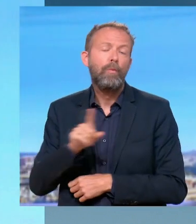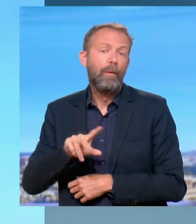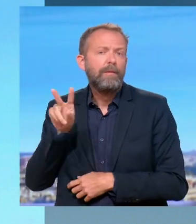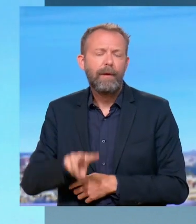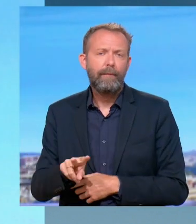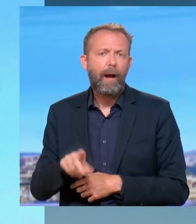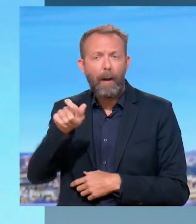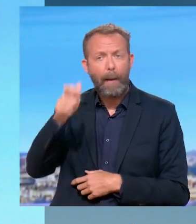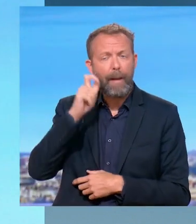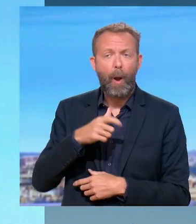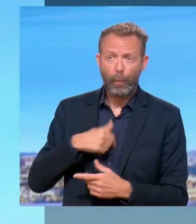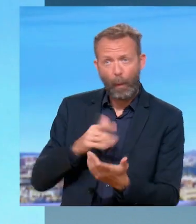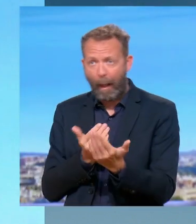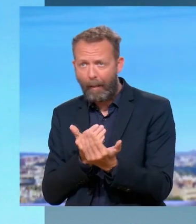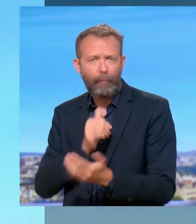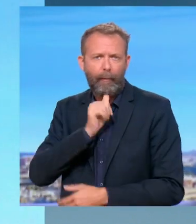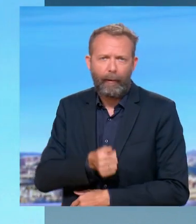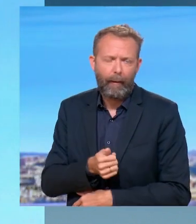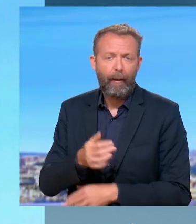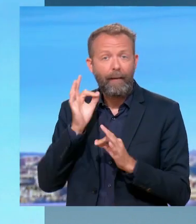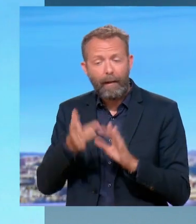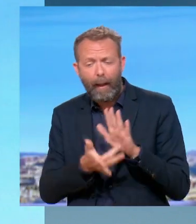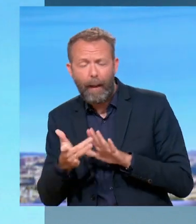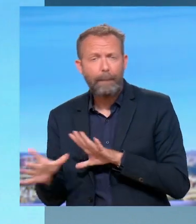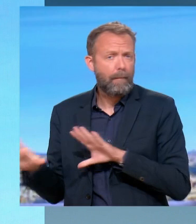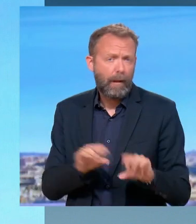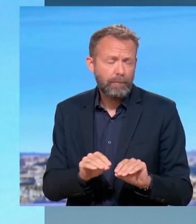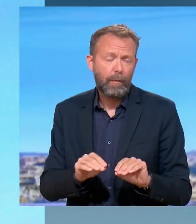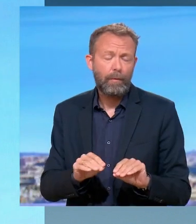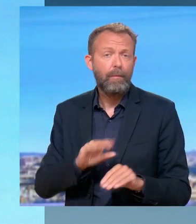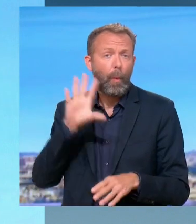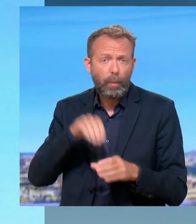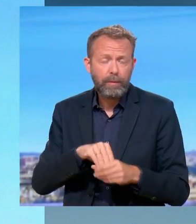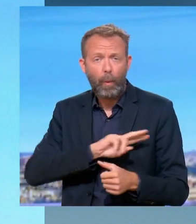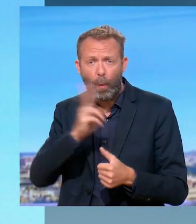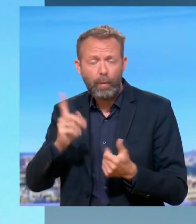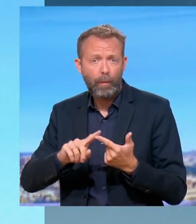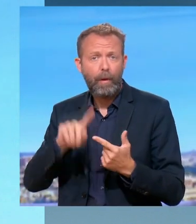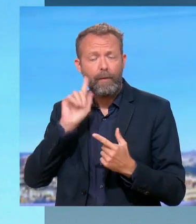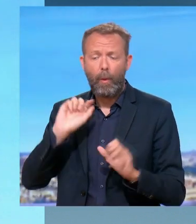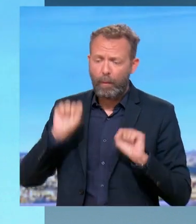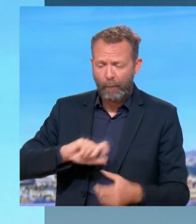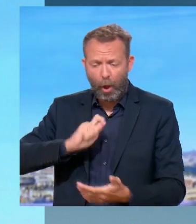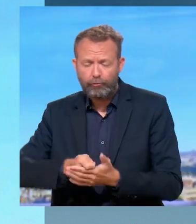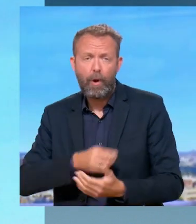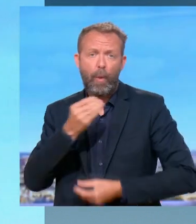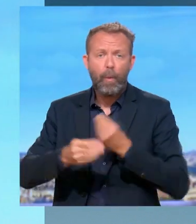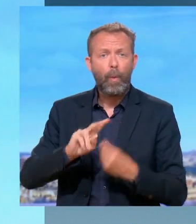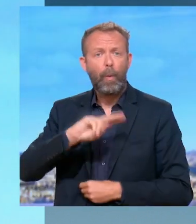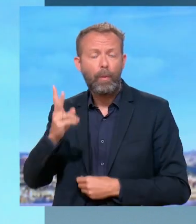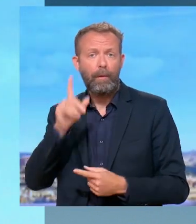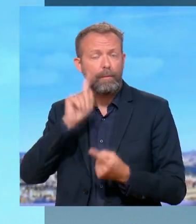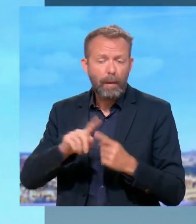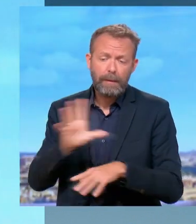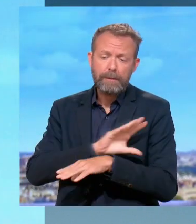grand-chose d'Emmanuel Macron en ce qui concerne l'immigration. Non plus d'ailleurs en ce qui concerne le pouvoir d'achat, ni en ce qui concerne la sécurité